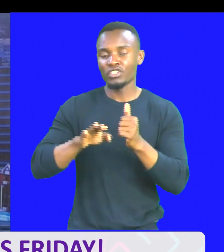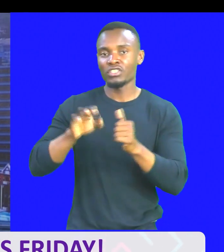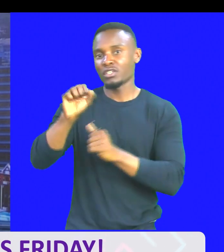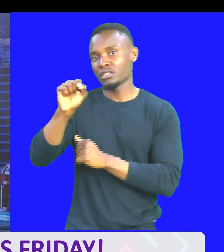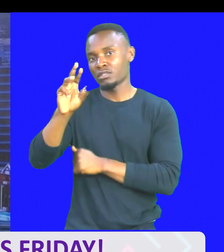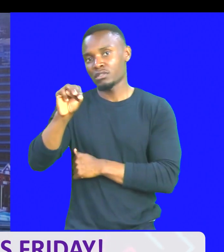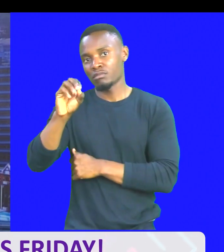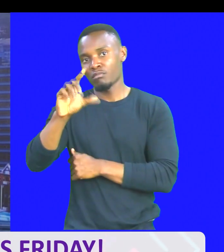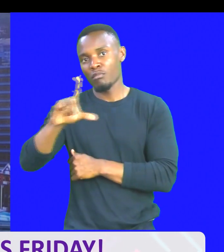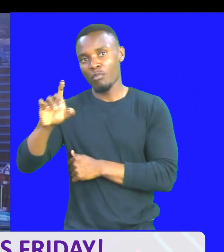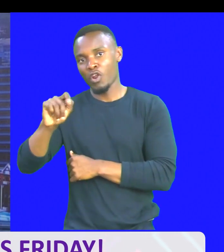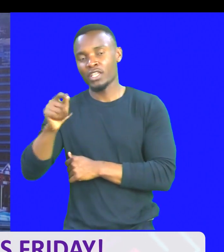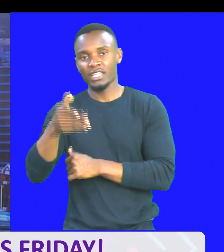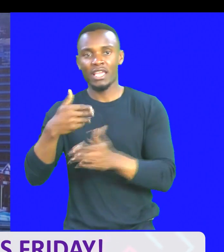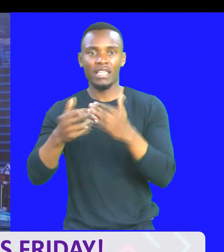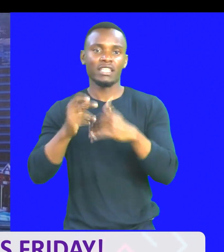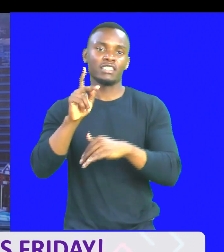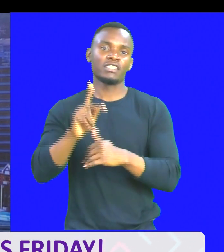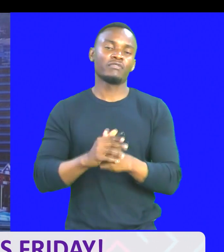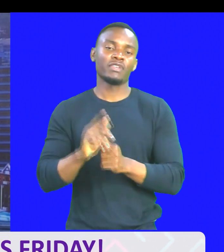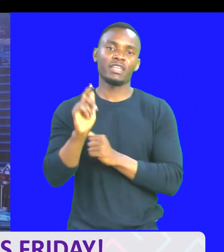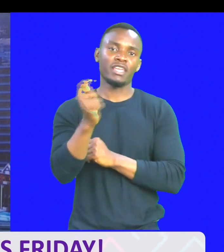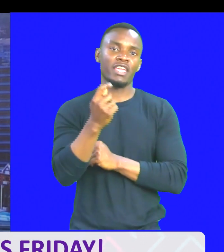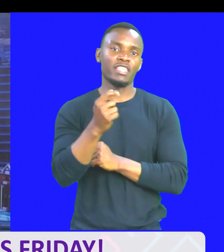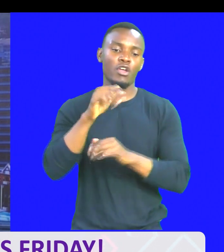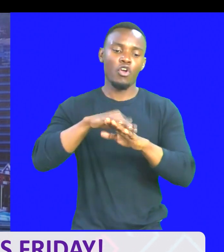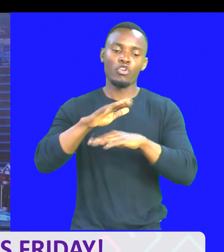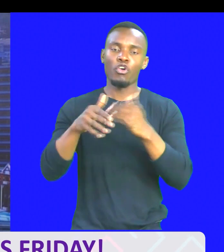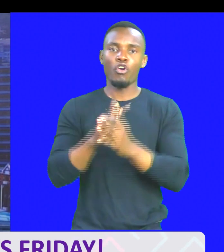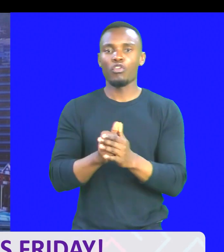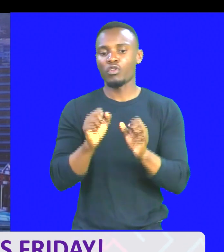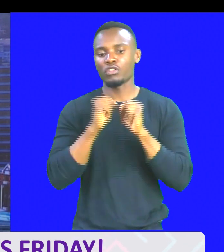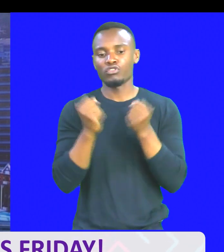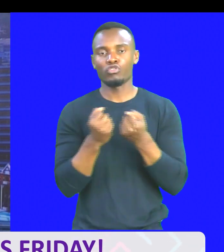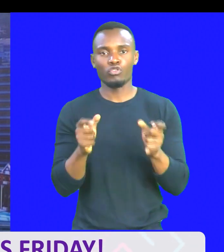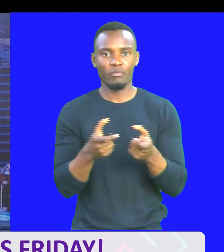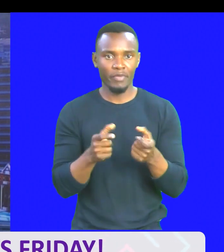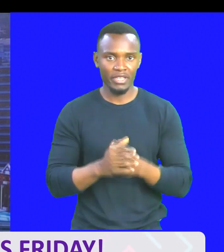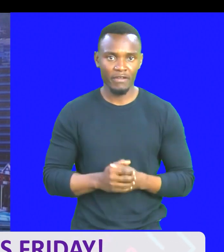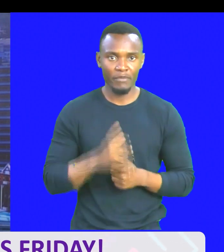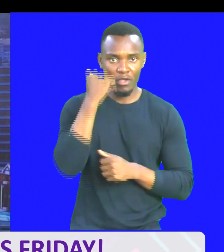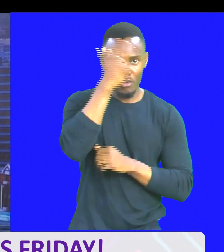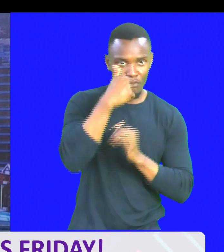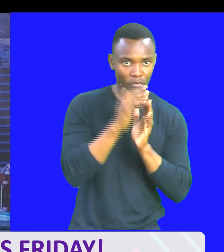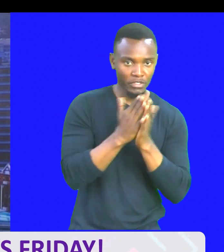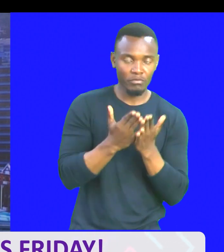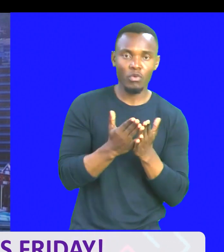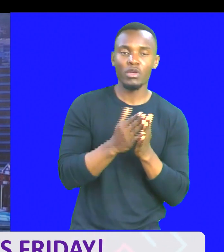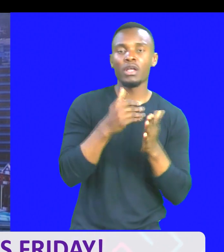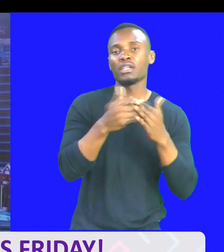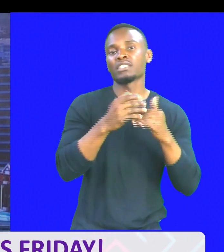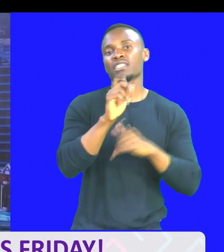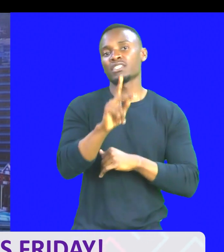Nakumbeza, tukuwafi, ndani ya Sines TV. Sines TV Kenya on all social media platforms. That is Facebook, at Sines TV.